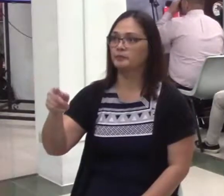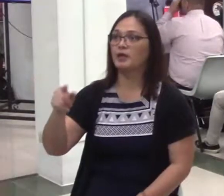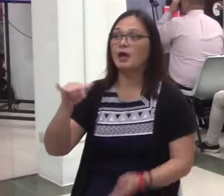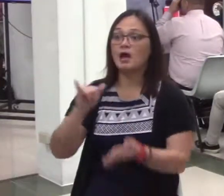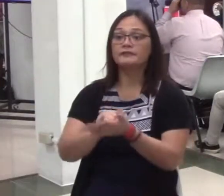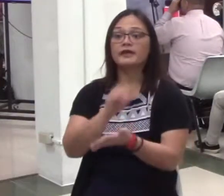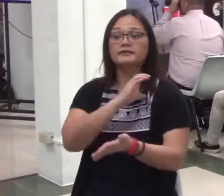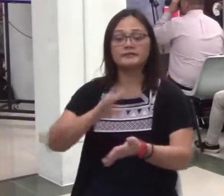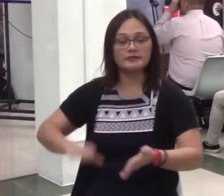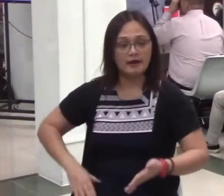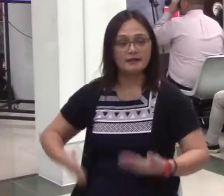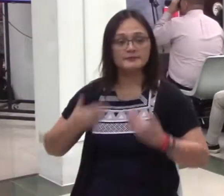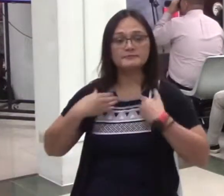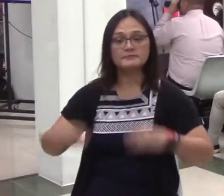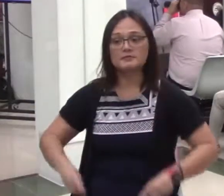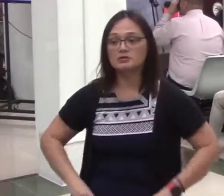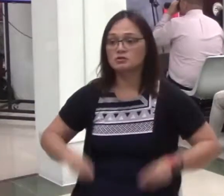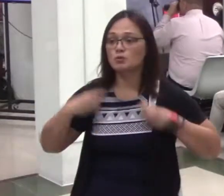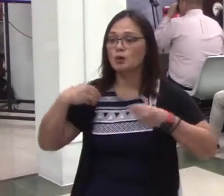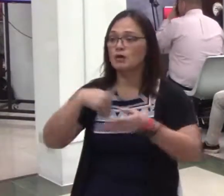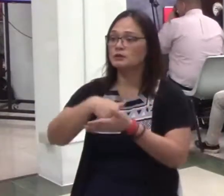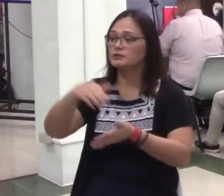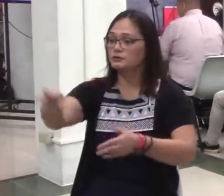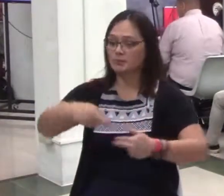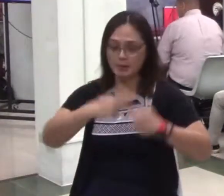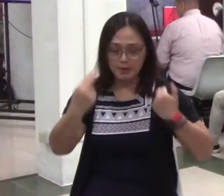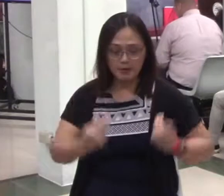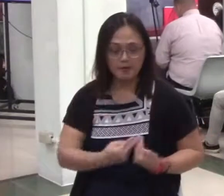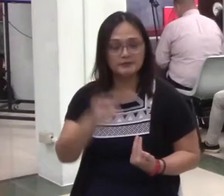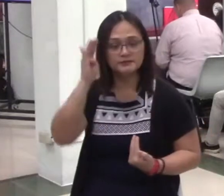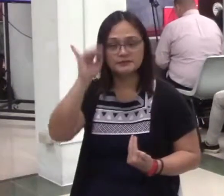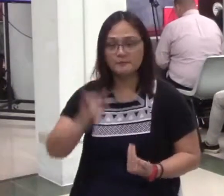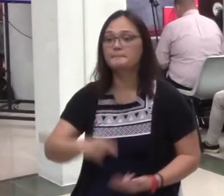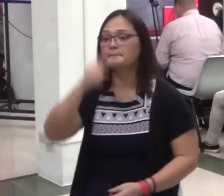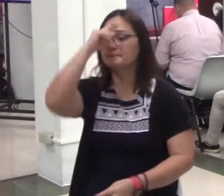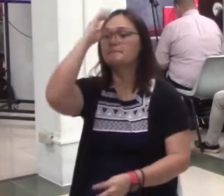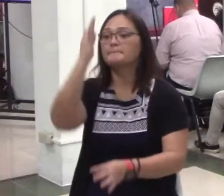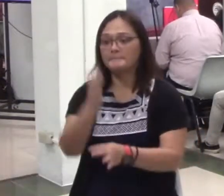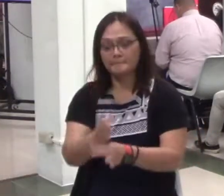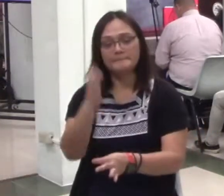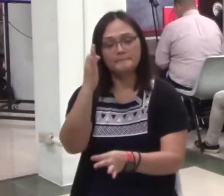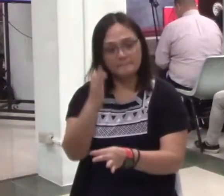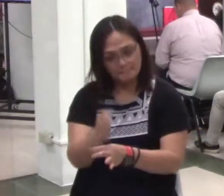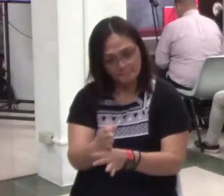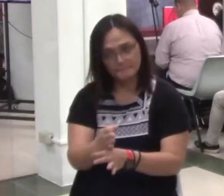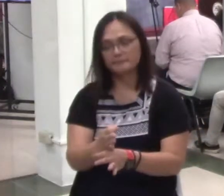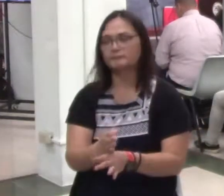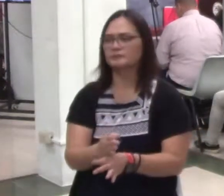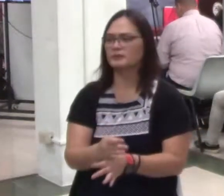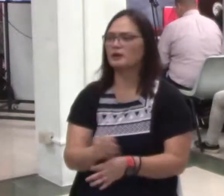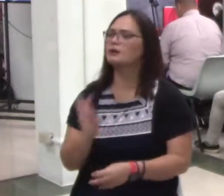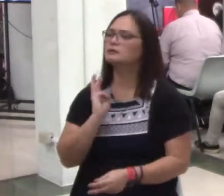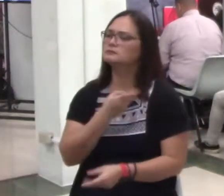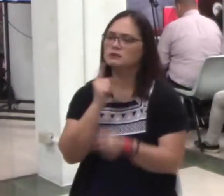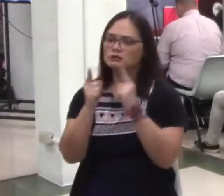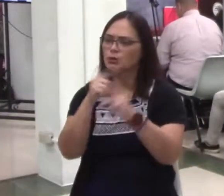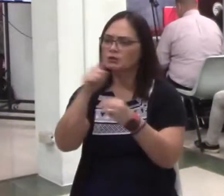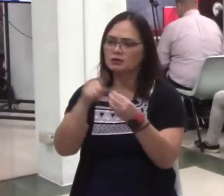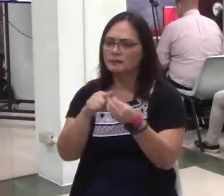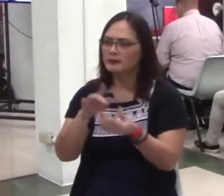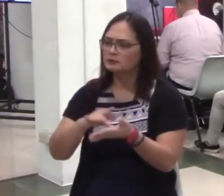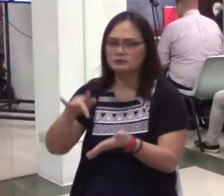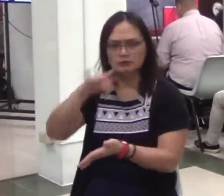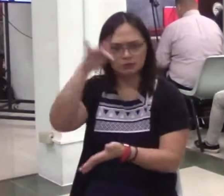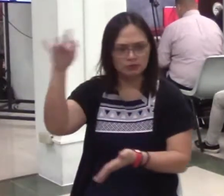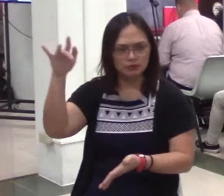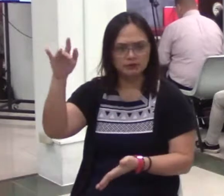hearts by faith. Ang pinag-uusapan po natin is luwalhati. Okay? Ang una na bahagi ng